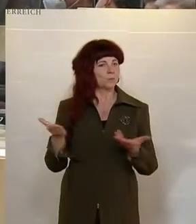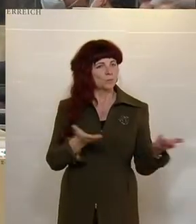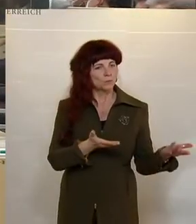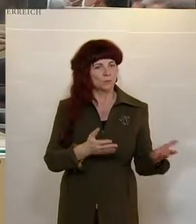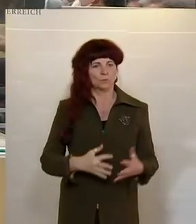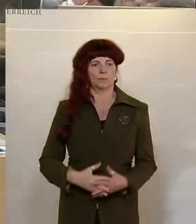Fuchs von der FPÖ.